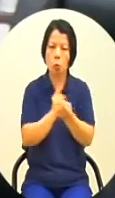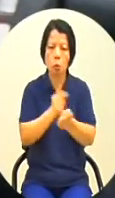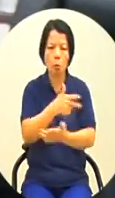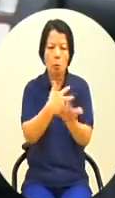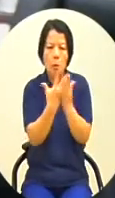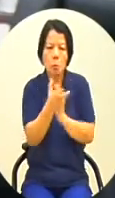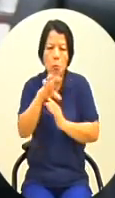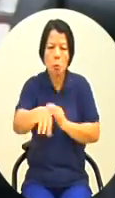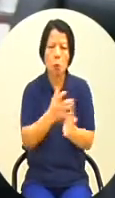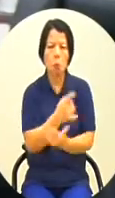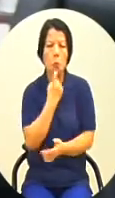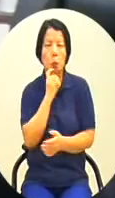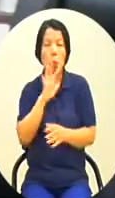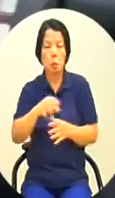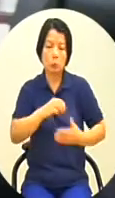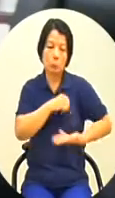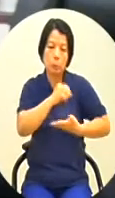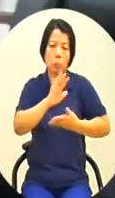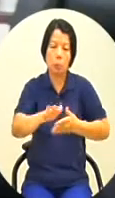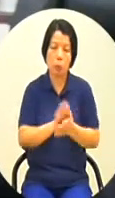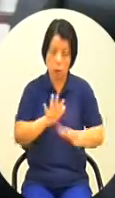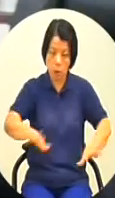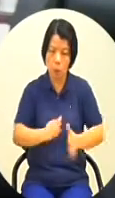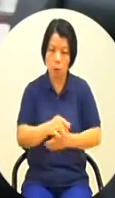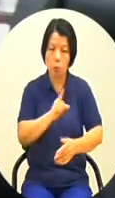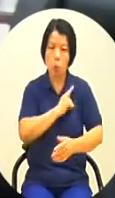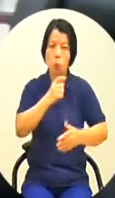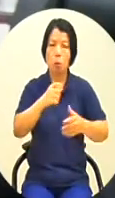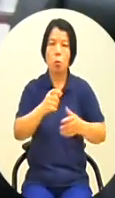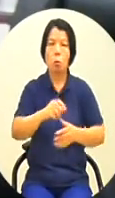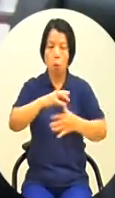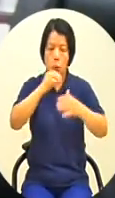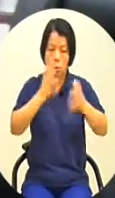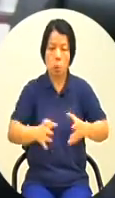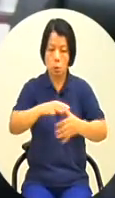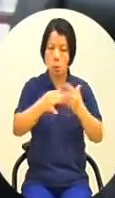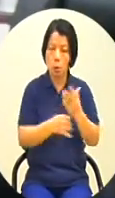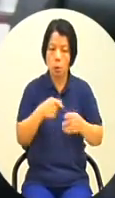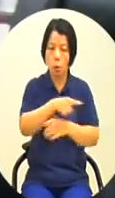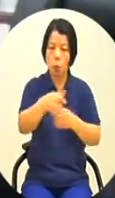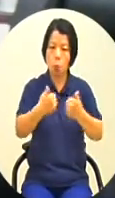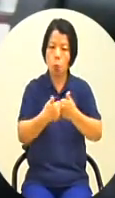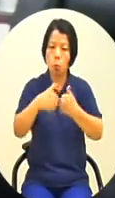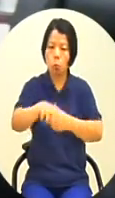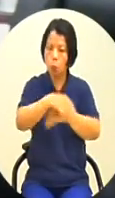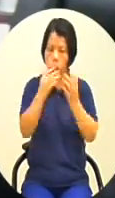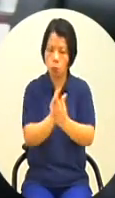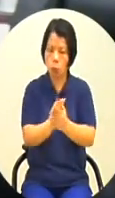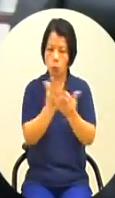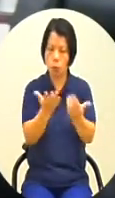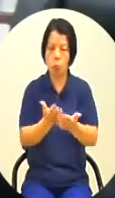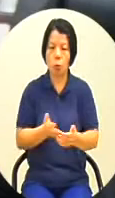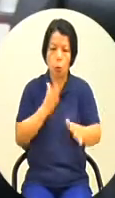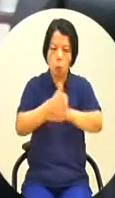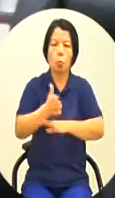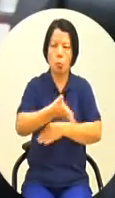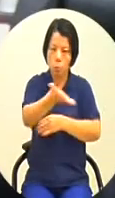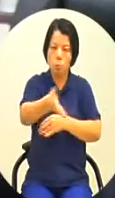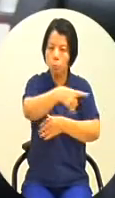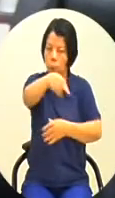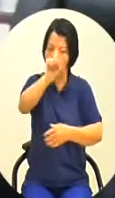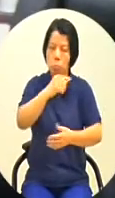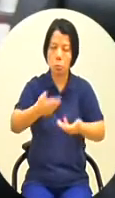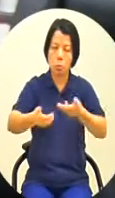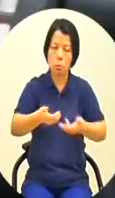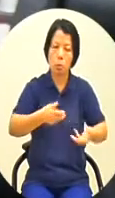心雖然自治條例已經過了然後議會這邊也授權給大家去做這樣子的調整跟處理可是對於美術館跟美